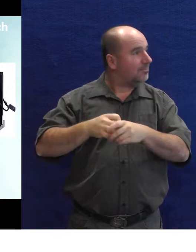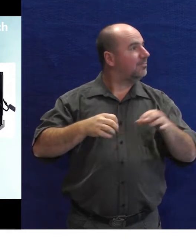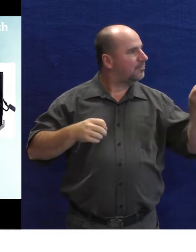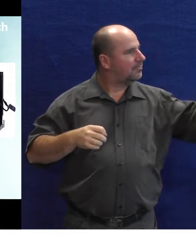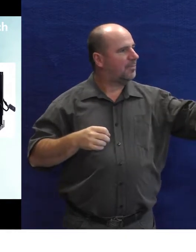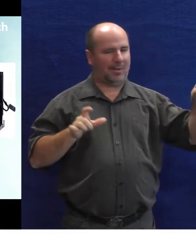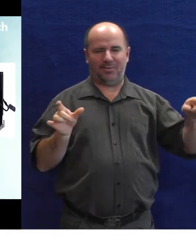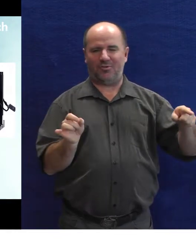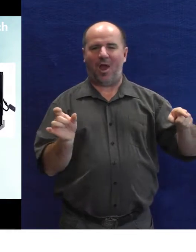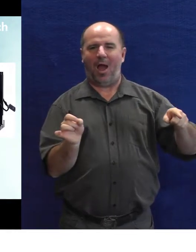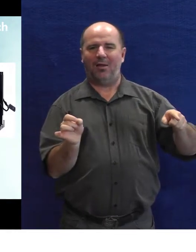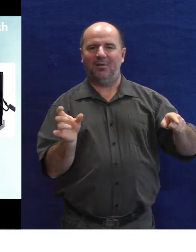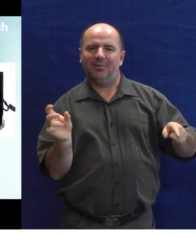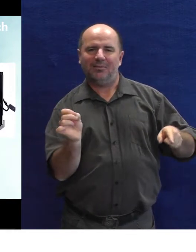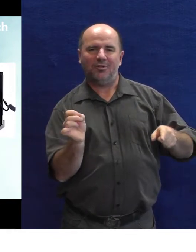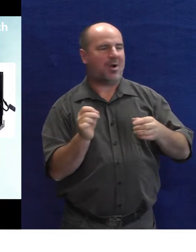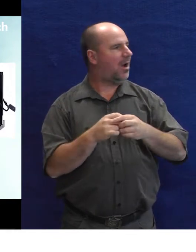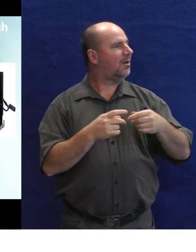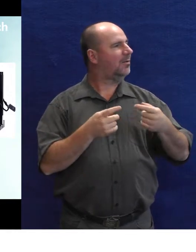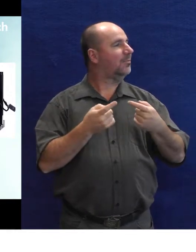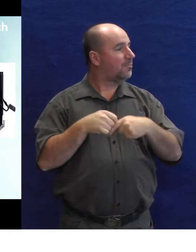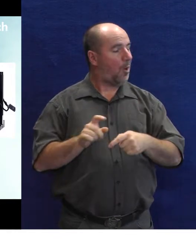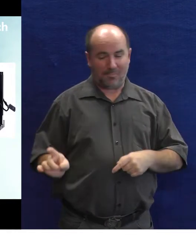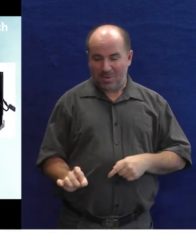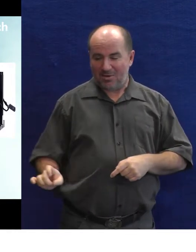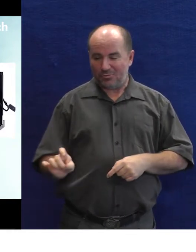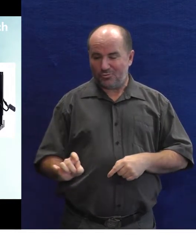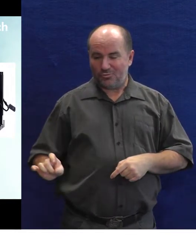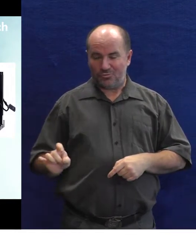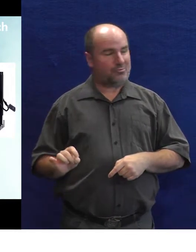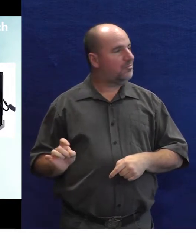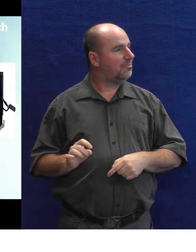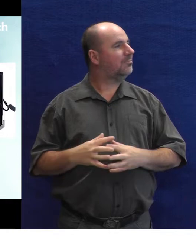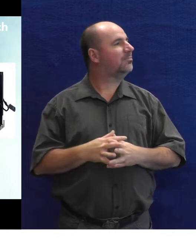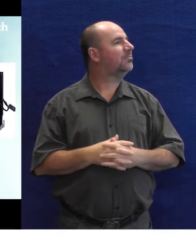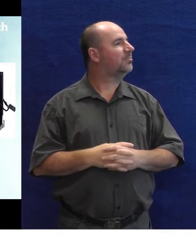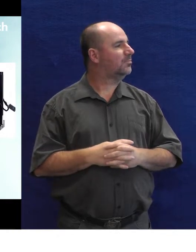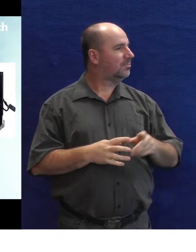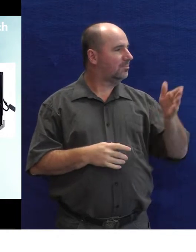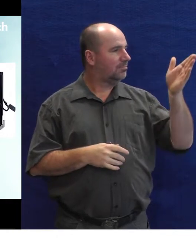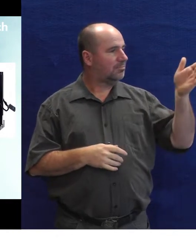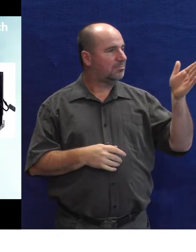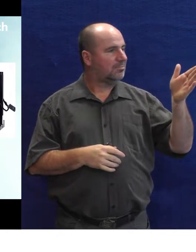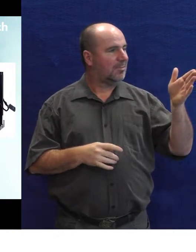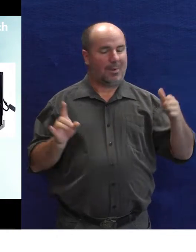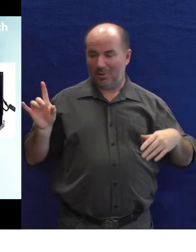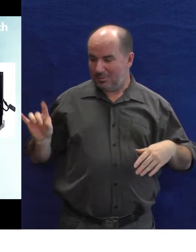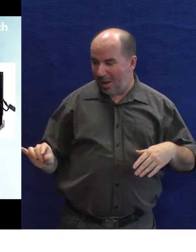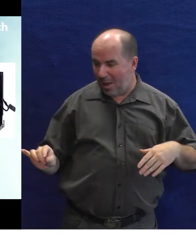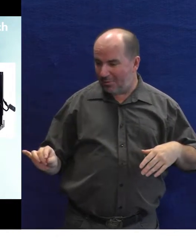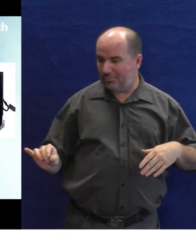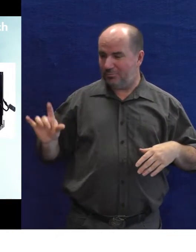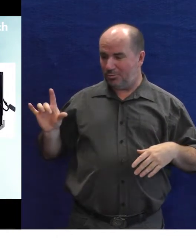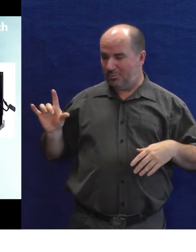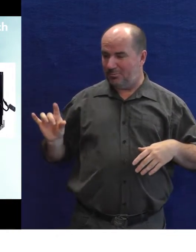takovýhle držák, v podstatě podobný na myš, zmáčknu takovým velice lehkým dotykem a celou